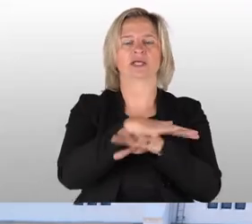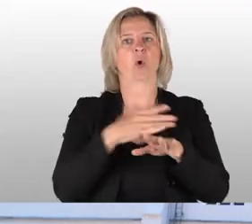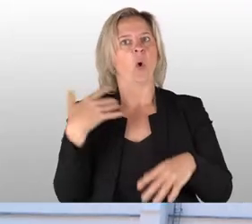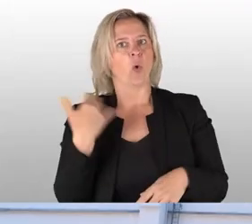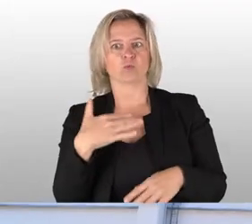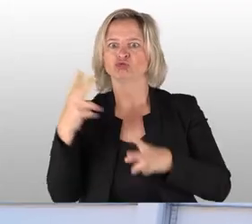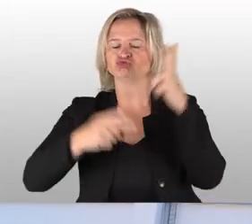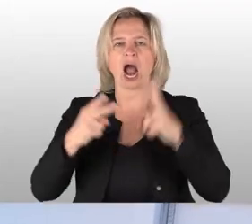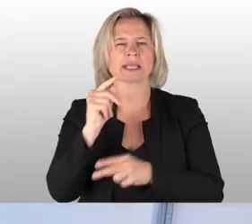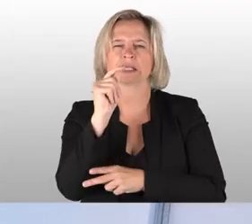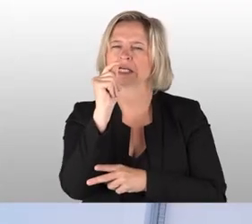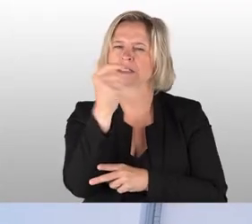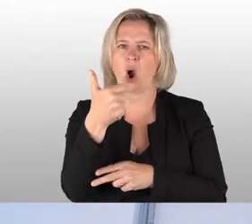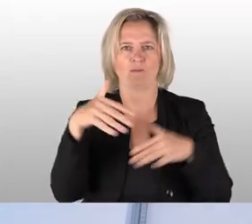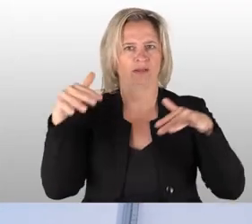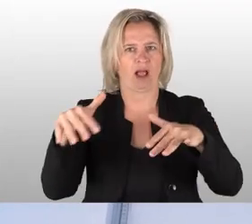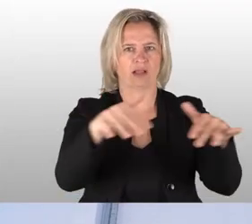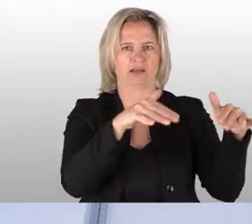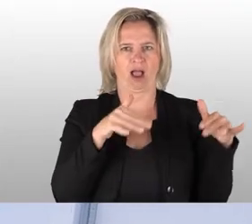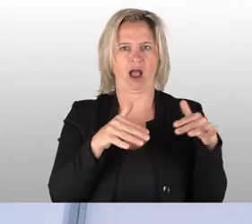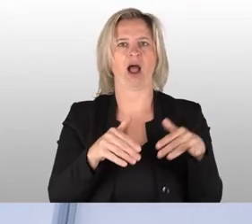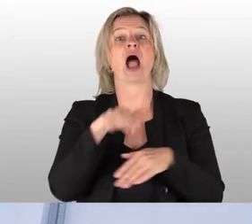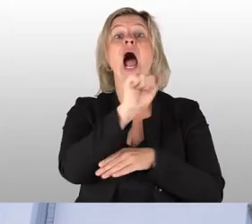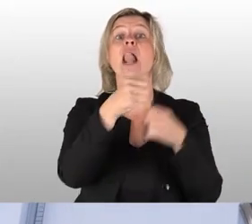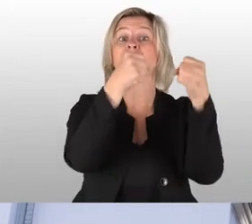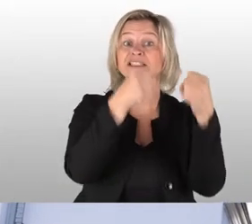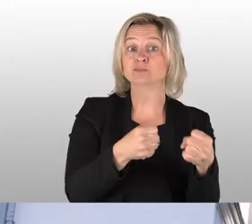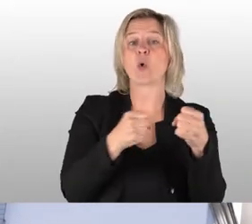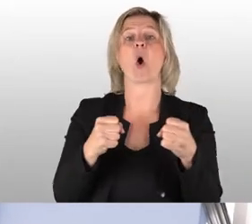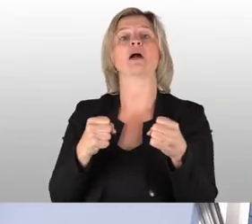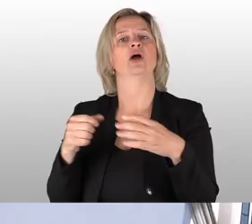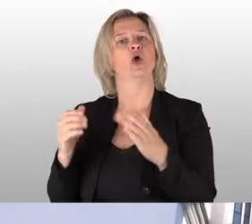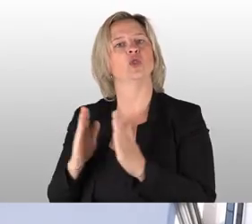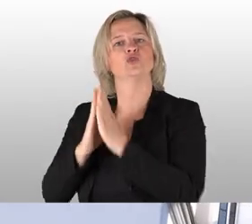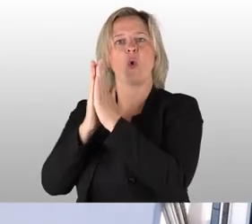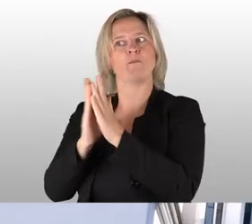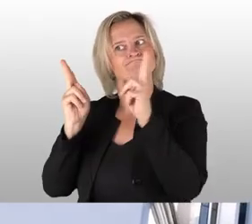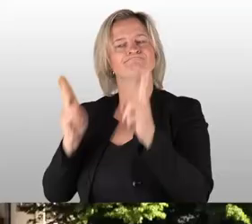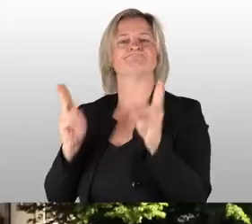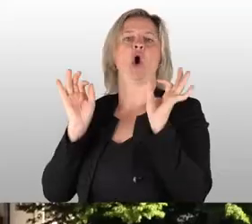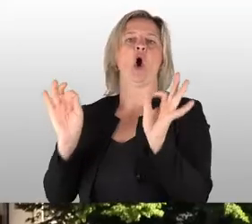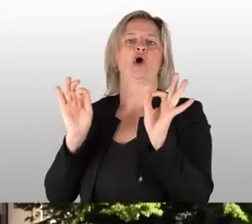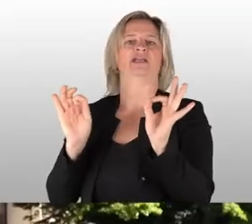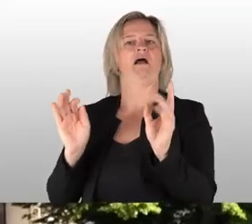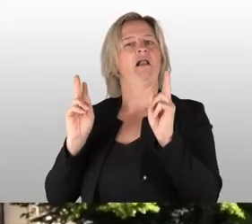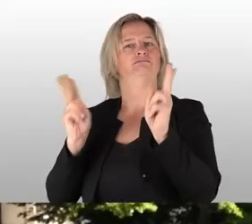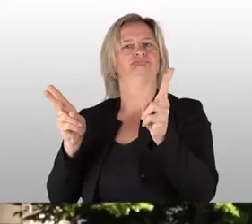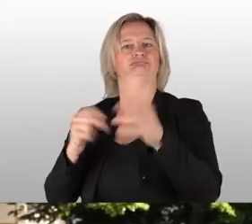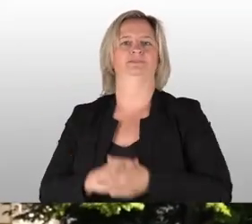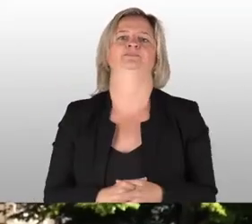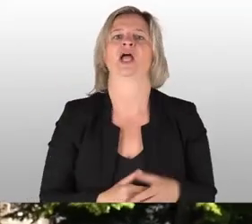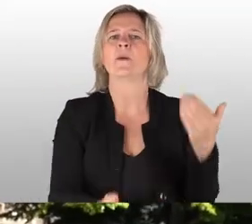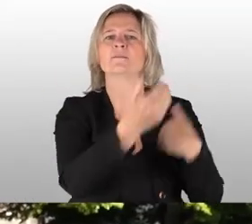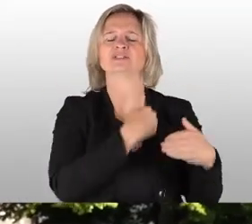Sowohl der Dom als auch die Albrechtsburg sind original erhalten. Jetzt haben die Gäste natürlich immer wieder die gleichen Fragen, nicht nur